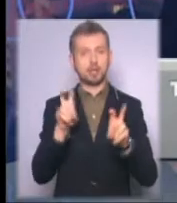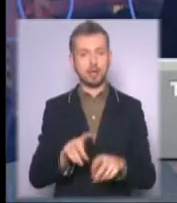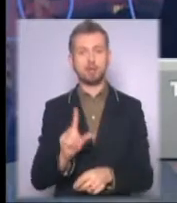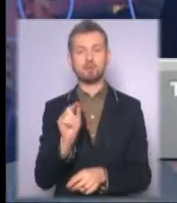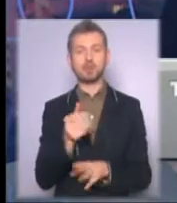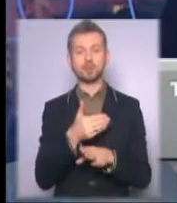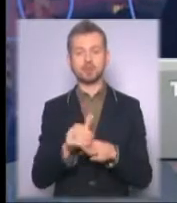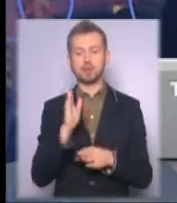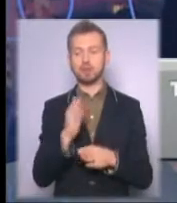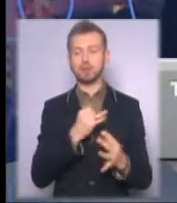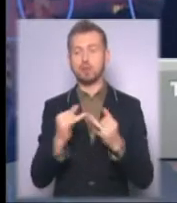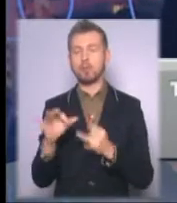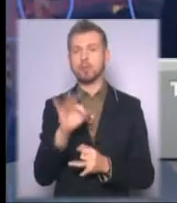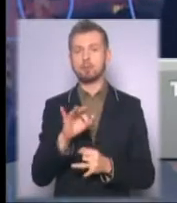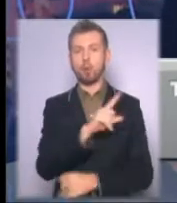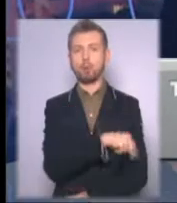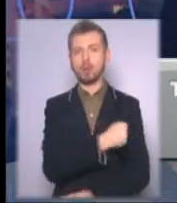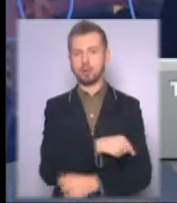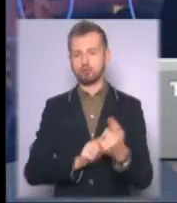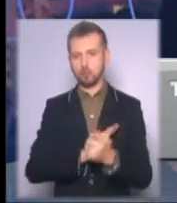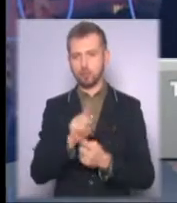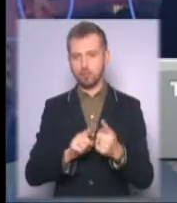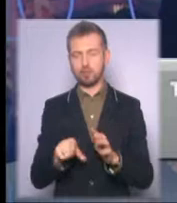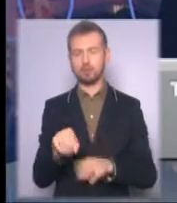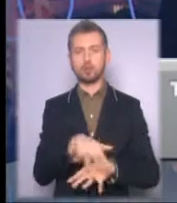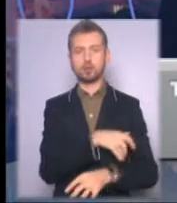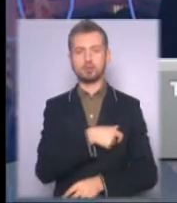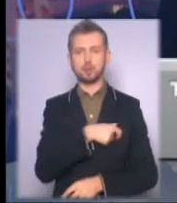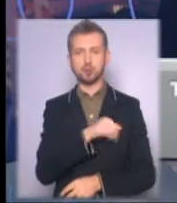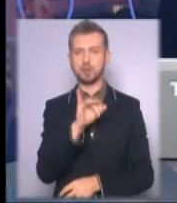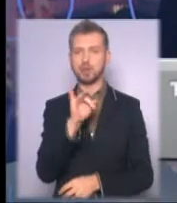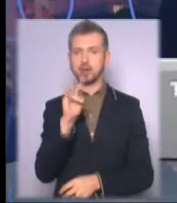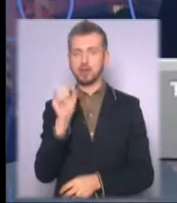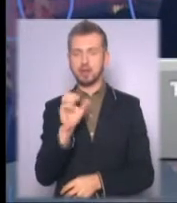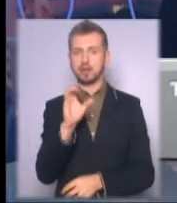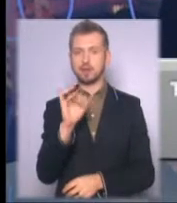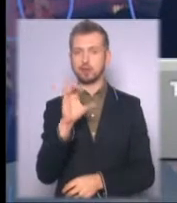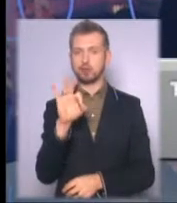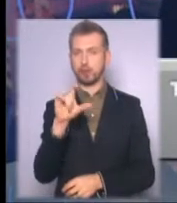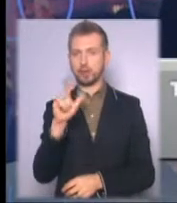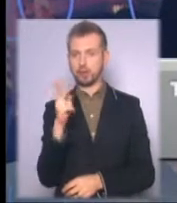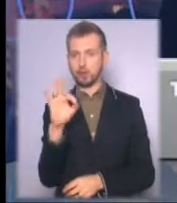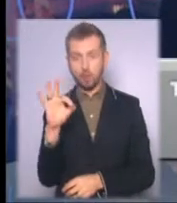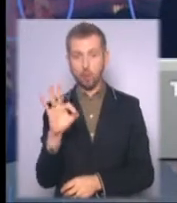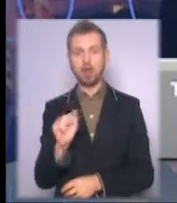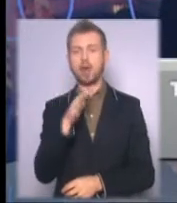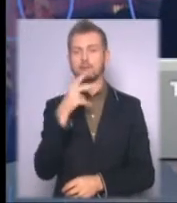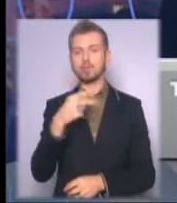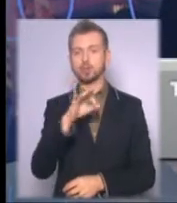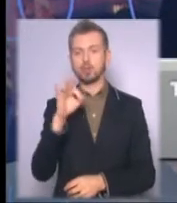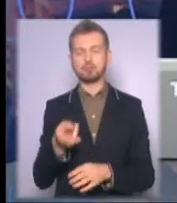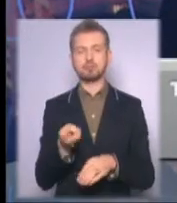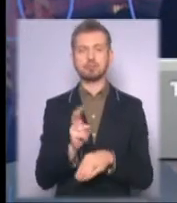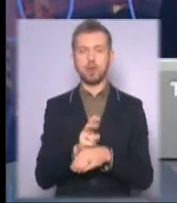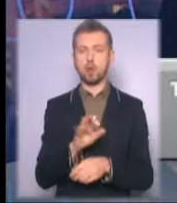ефірі ми будемо говорити про медичну реформу із народним депутатом Іриною Сисоєнко. А о 20-й до нас завітає Олександр Хара,